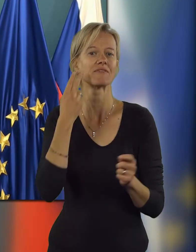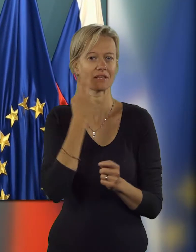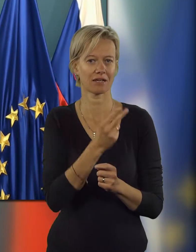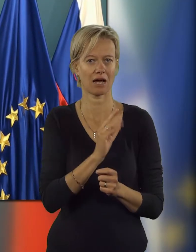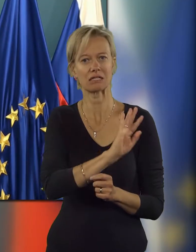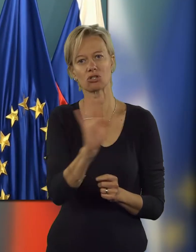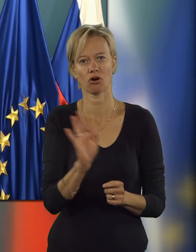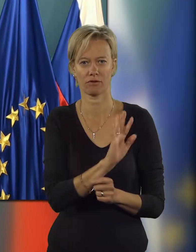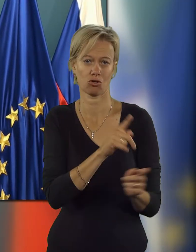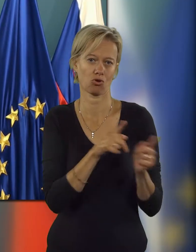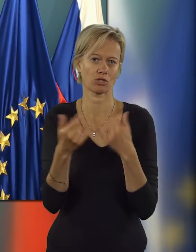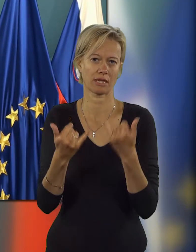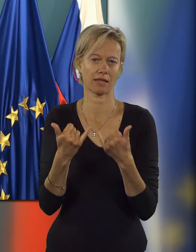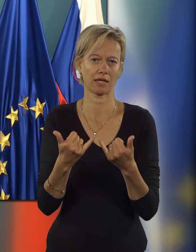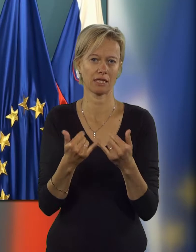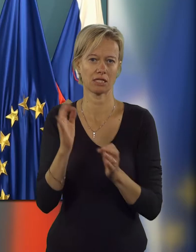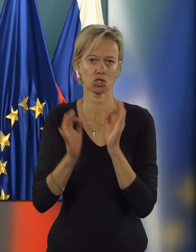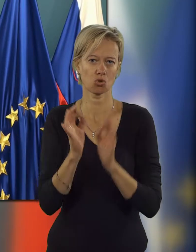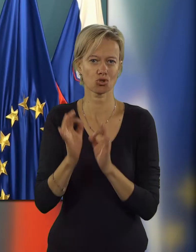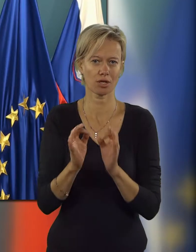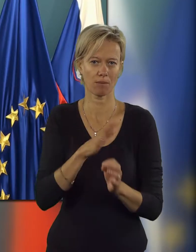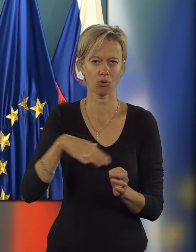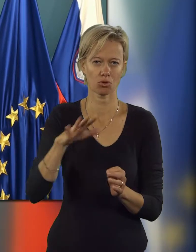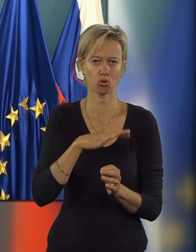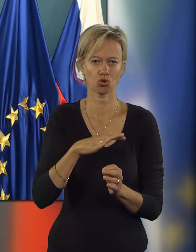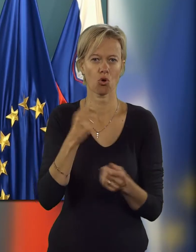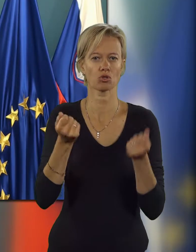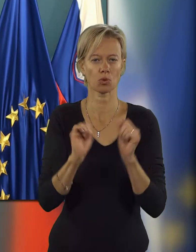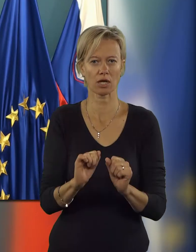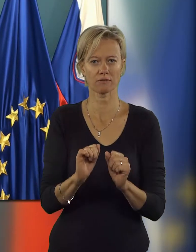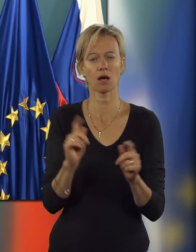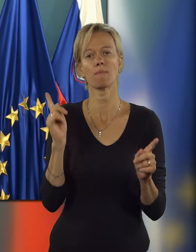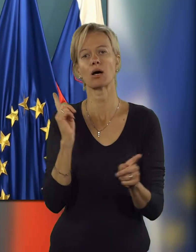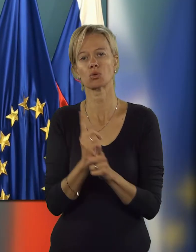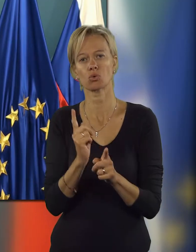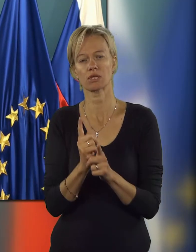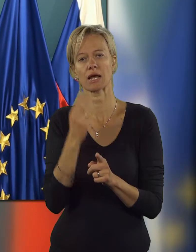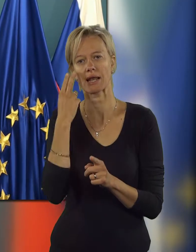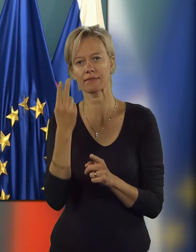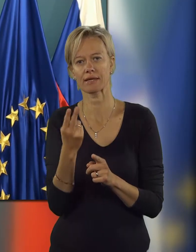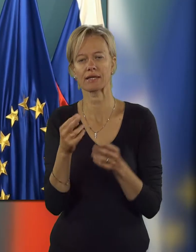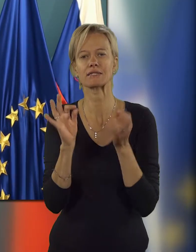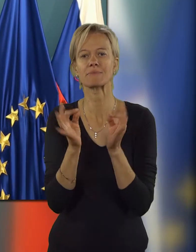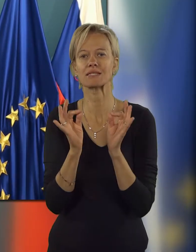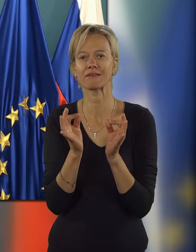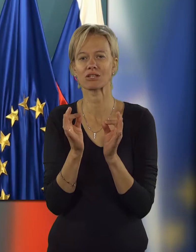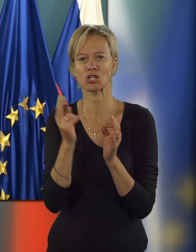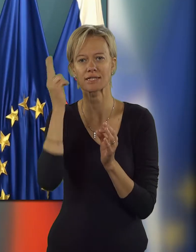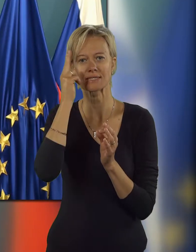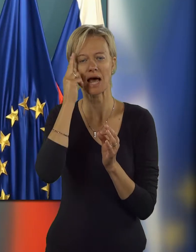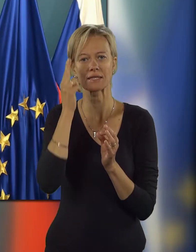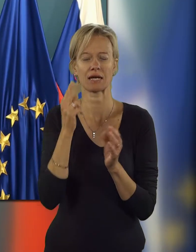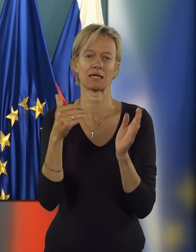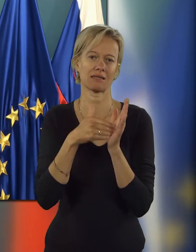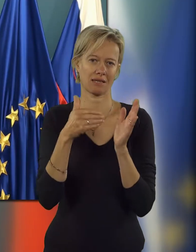njihovih dosedanjih izkušenj na področju gospodarstva, kot tudi glede na specifične